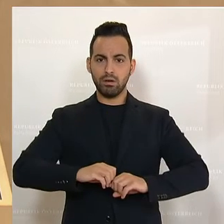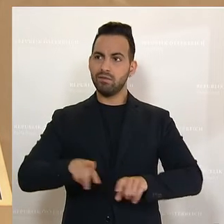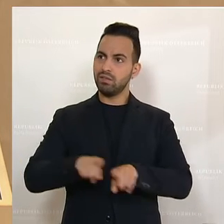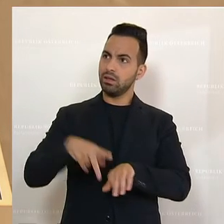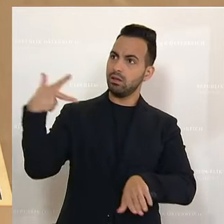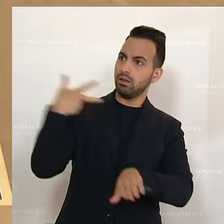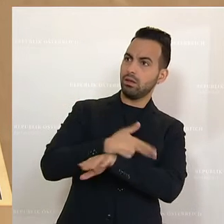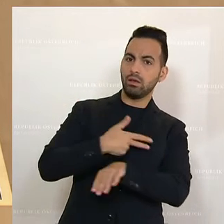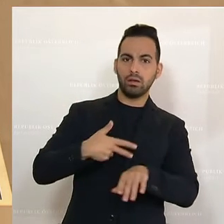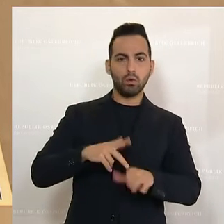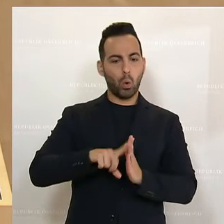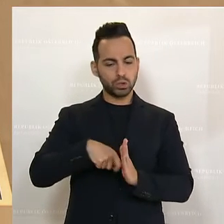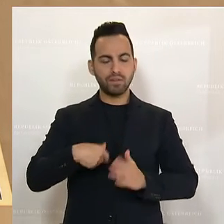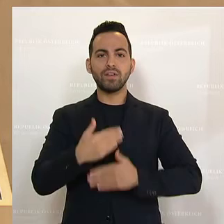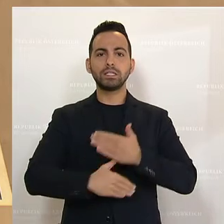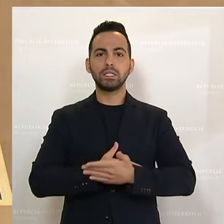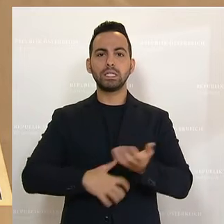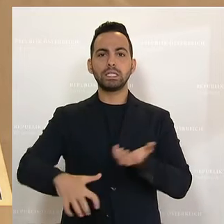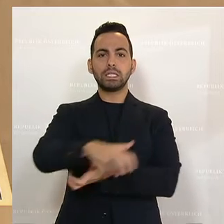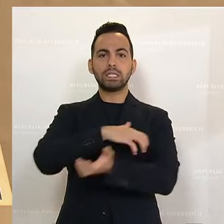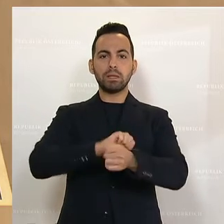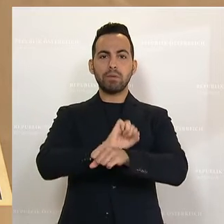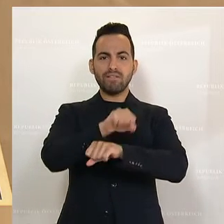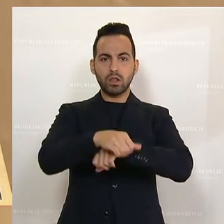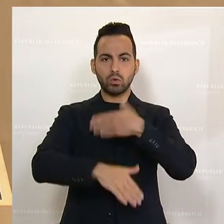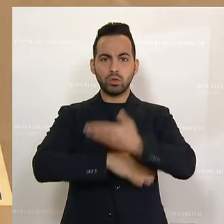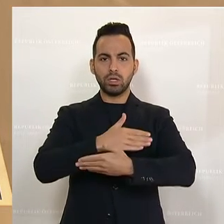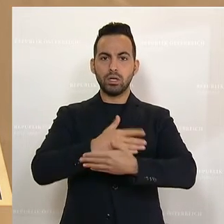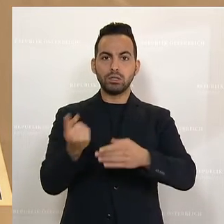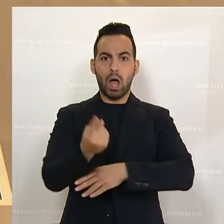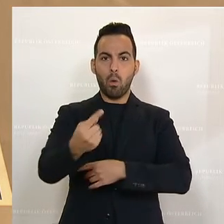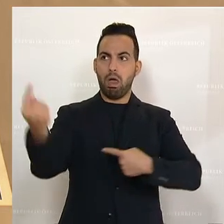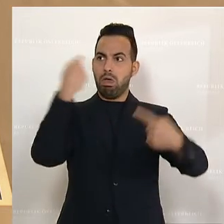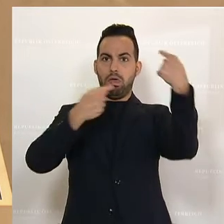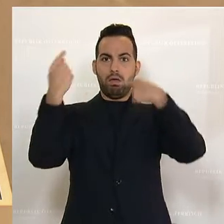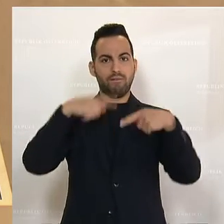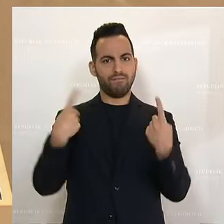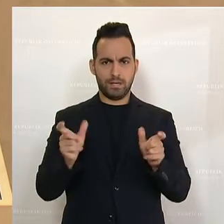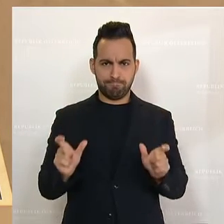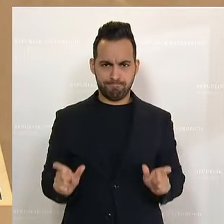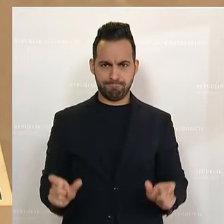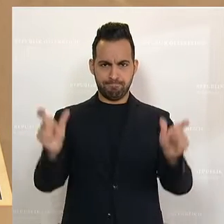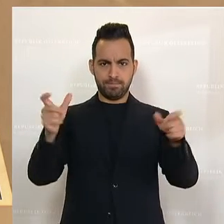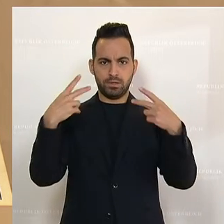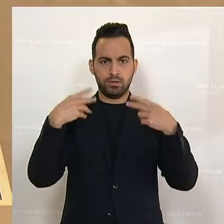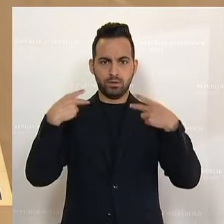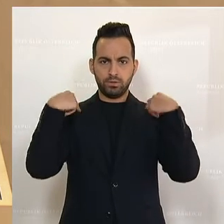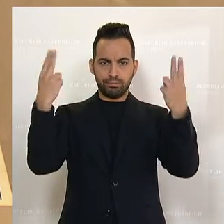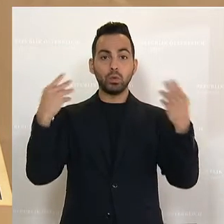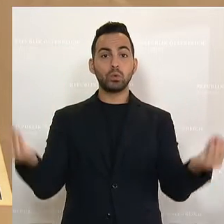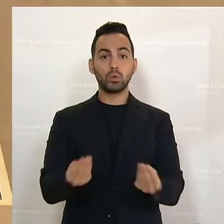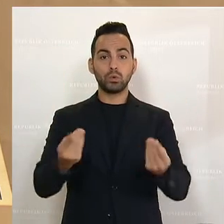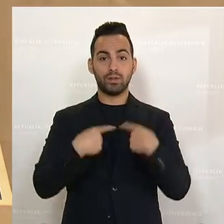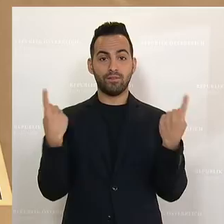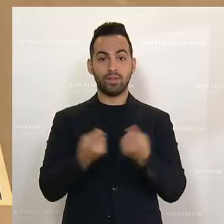bei der großen Krisenbewältigung durch Daueranfeindungen beirren. Das nämlich aus Verantwortung